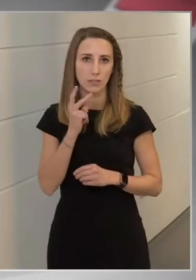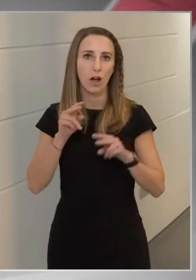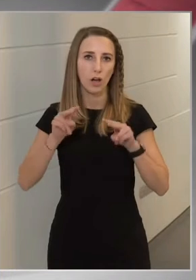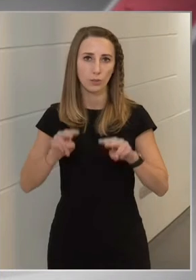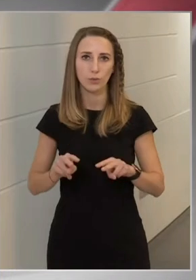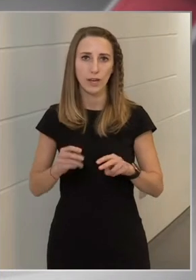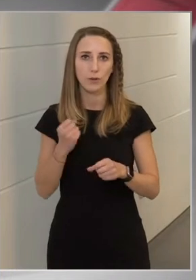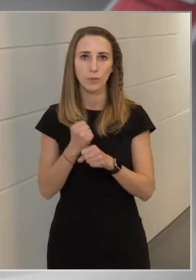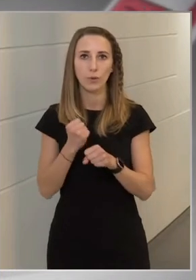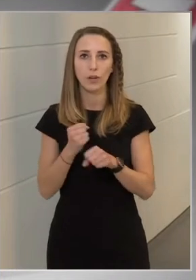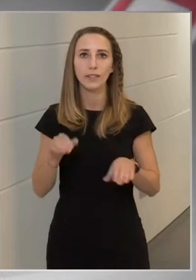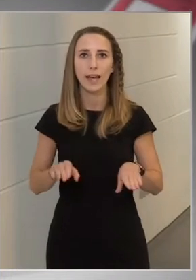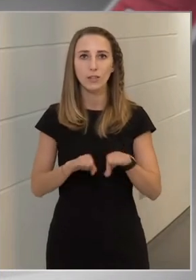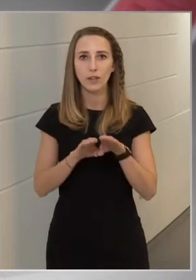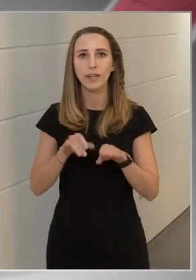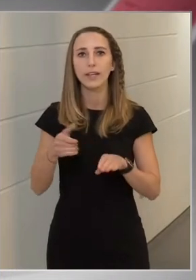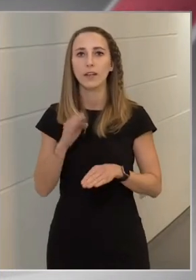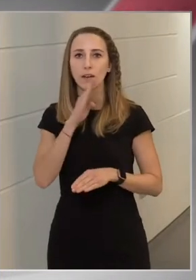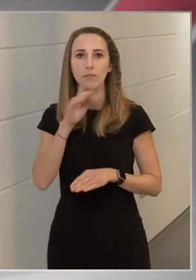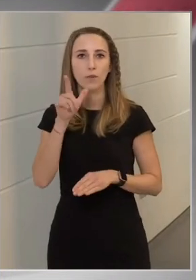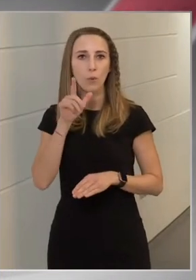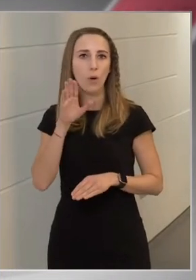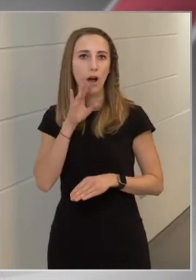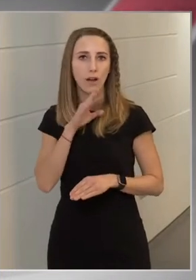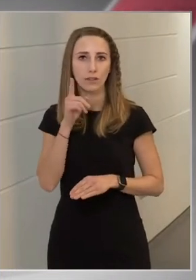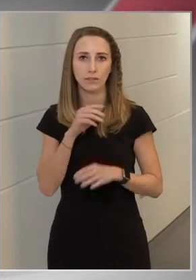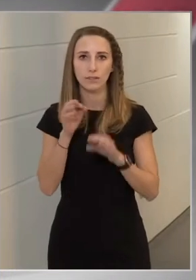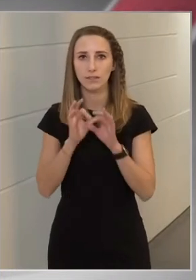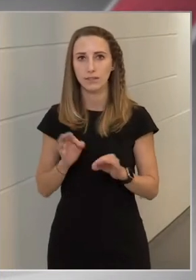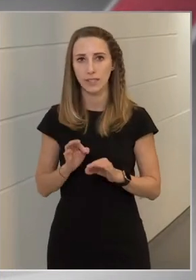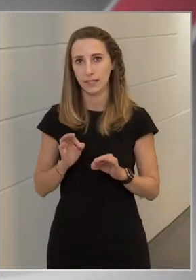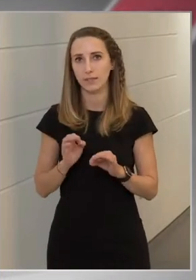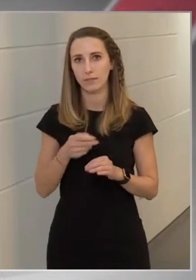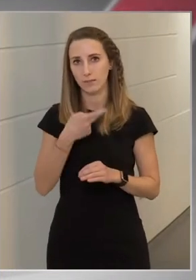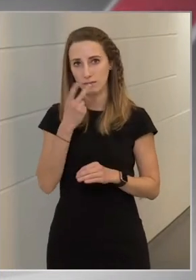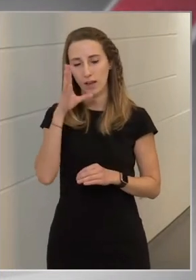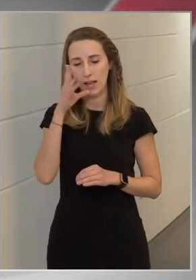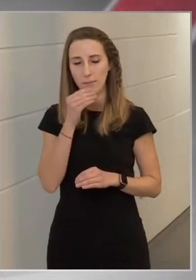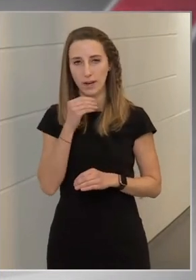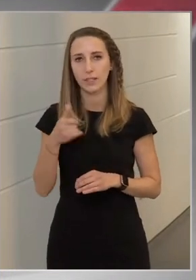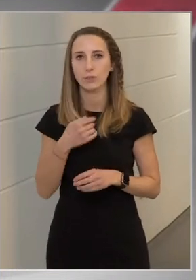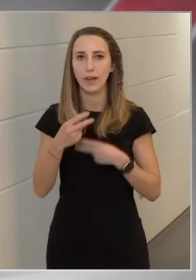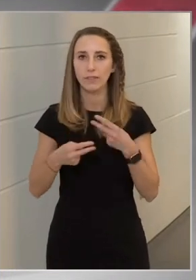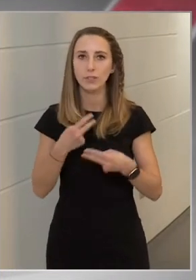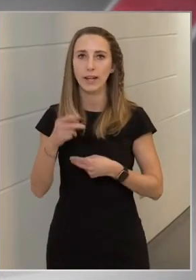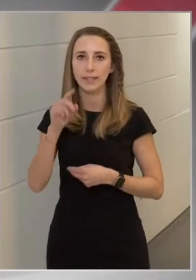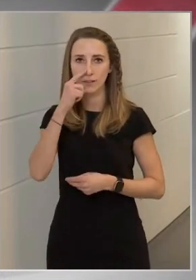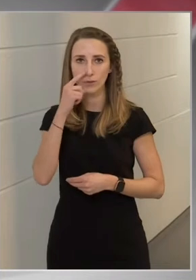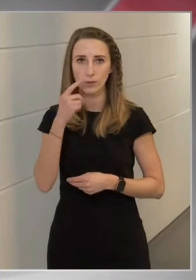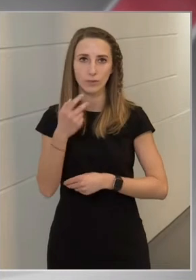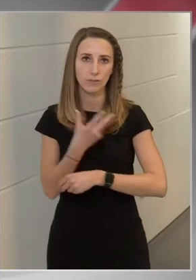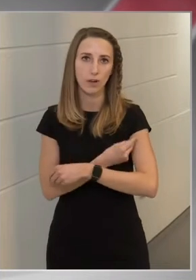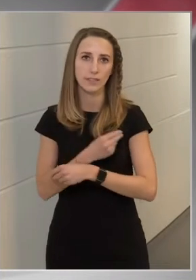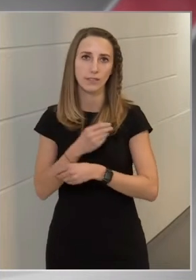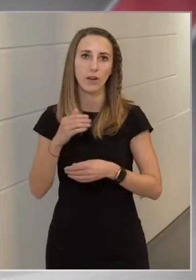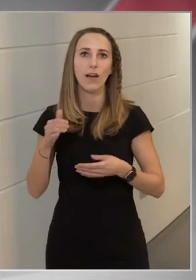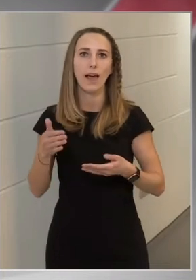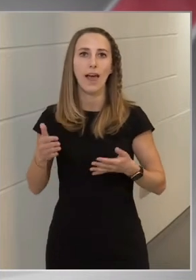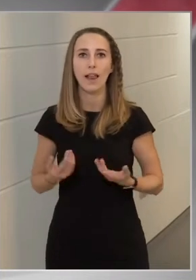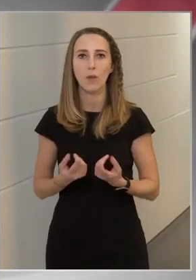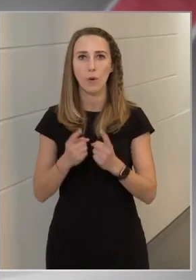munkatársai és a Fluart nevű cég szakemberei is megvizsgálták az orosz vakcinagyáltás